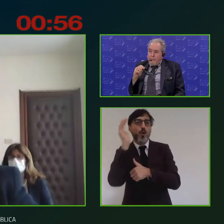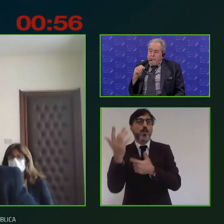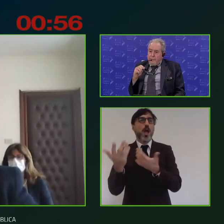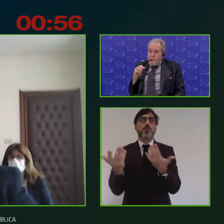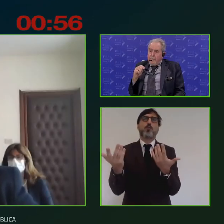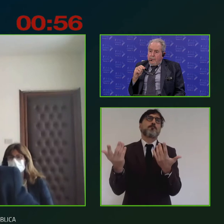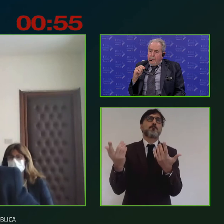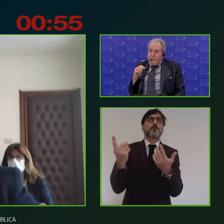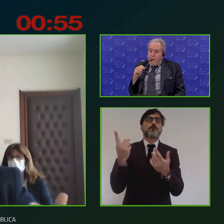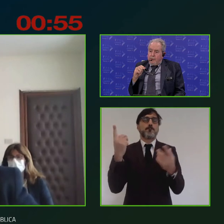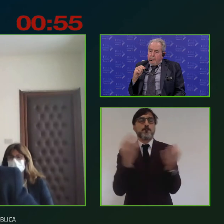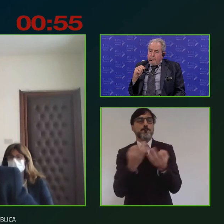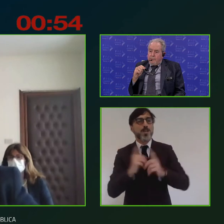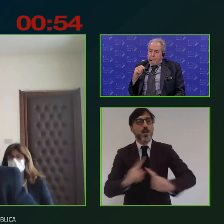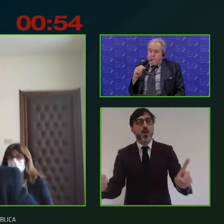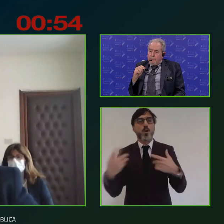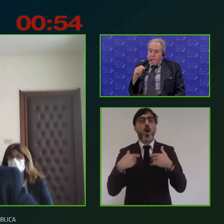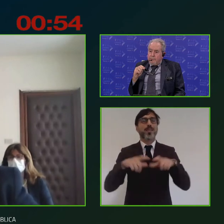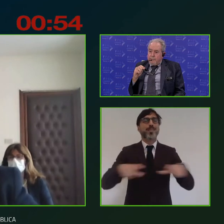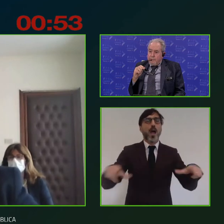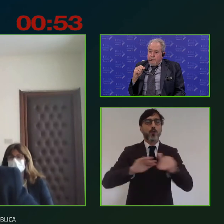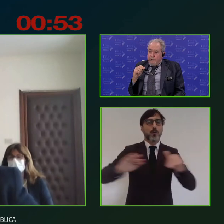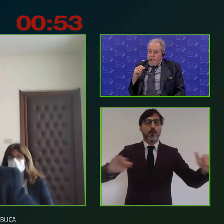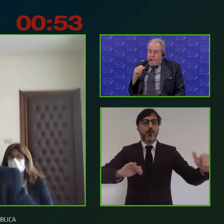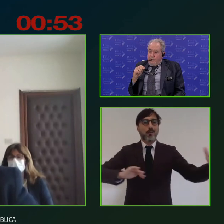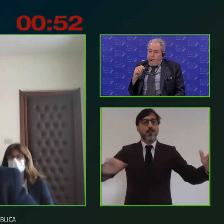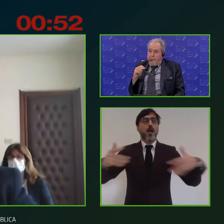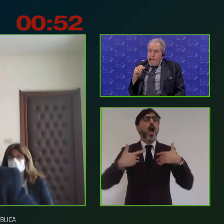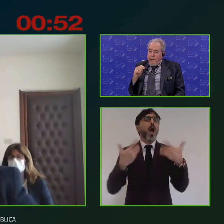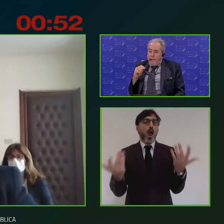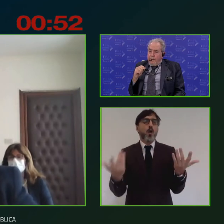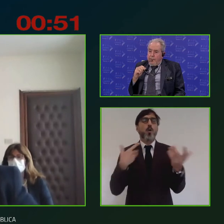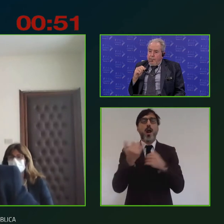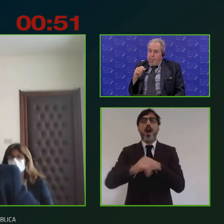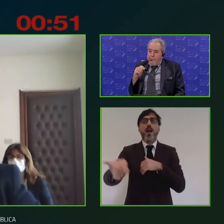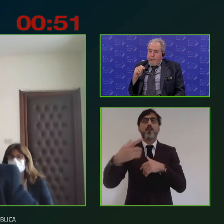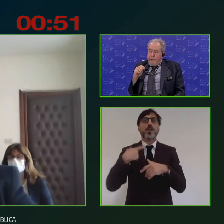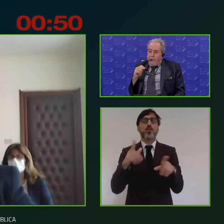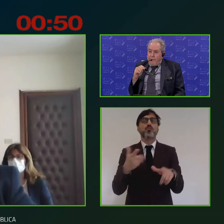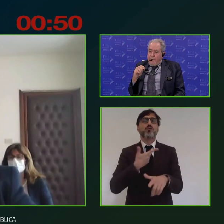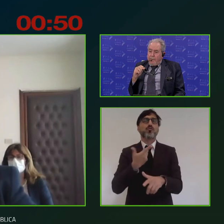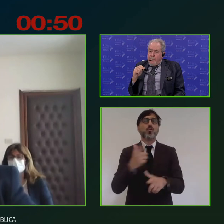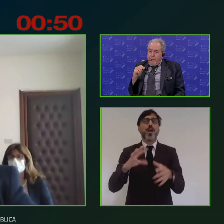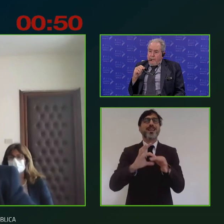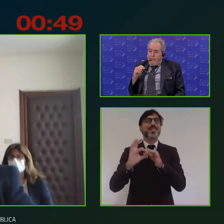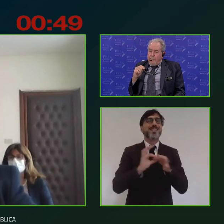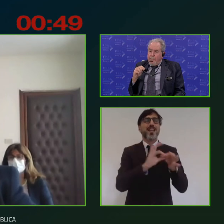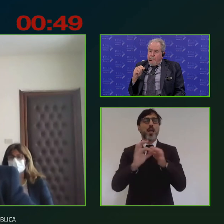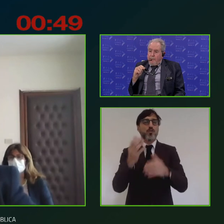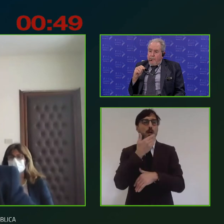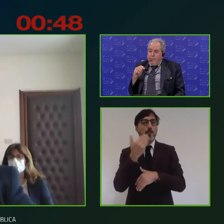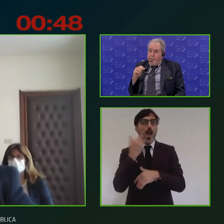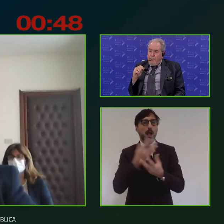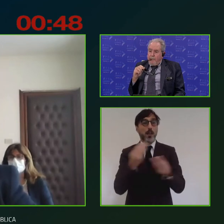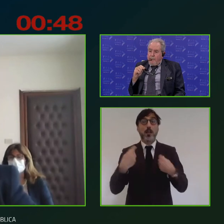disomogenea, su tavoli separati e possibilmente quindi non c'è stata quella sinergia che invece oggi